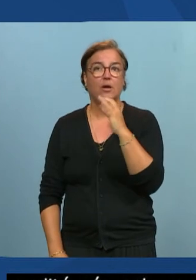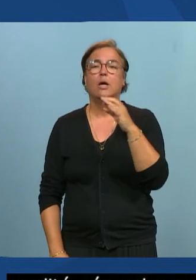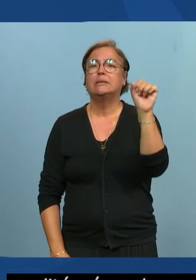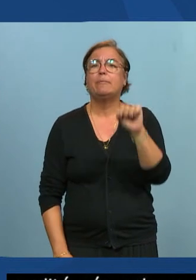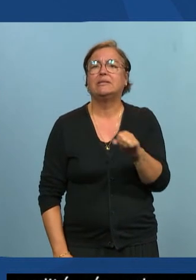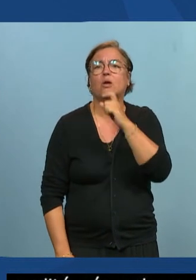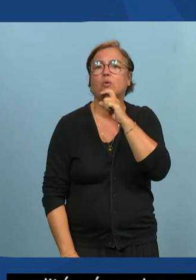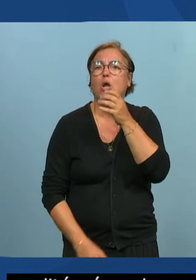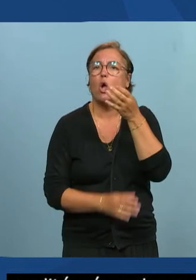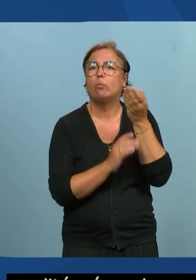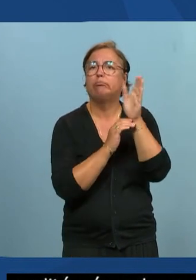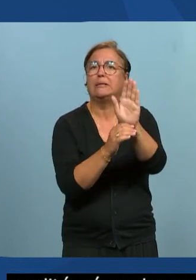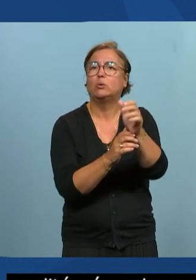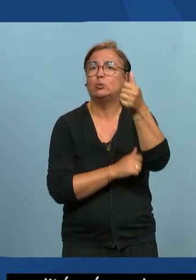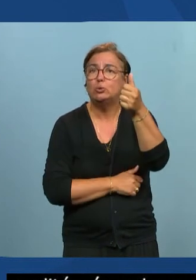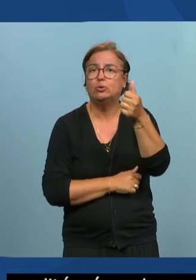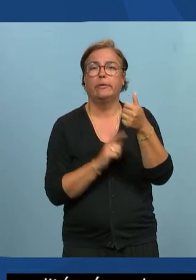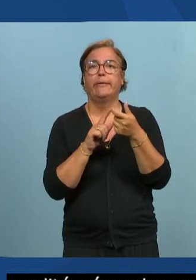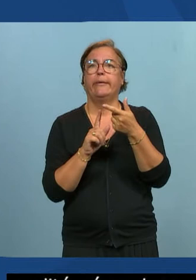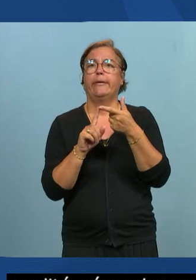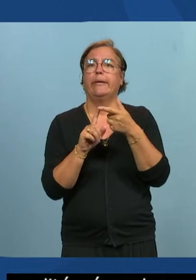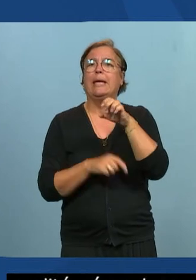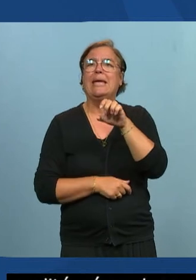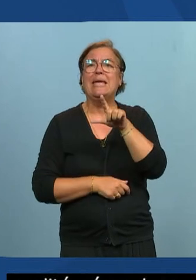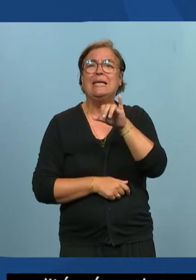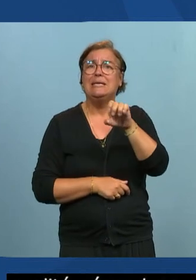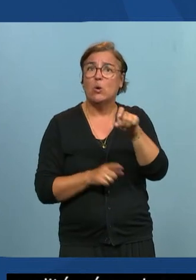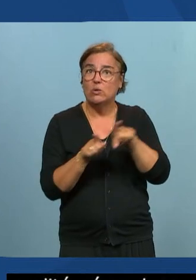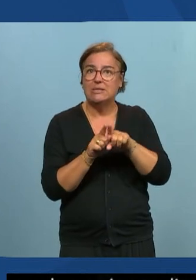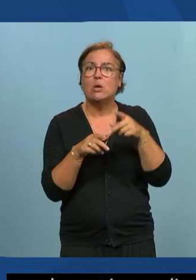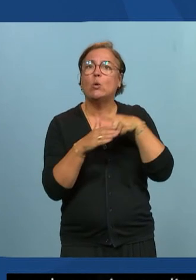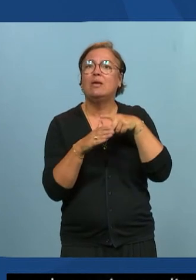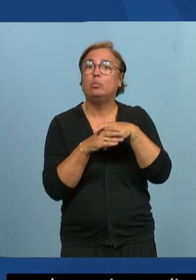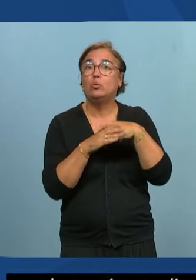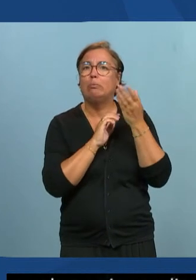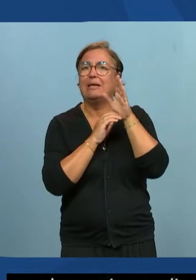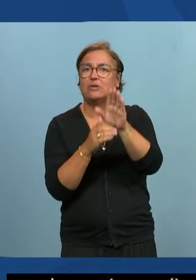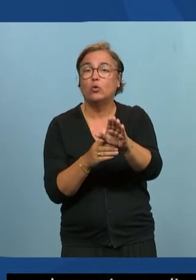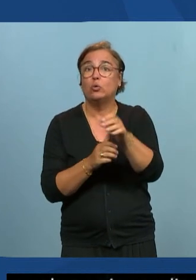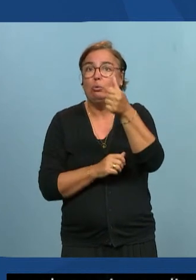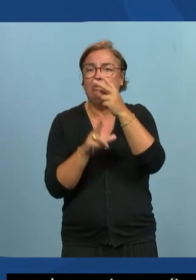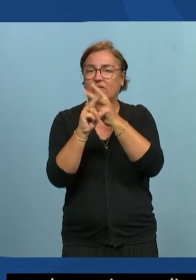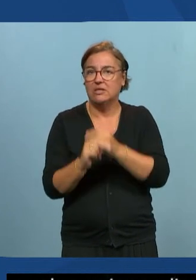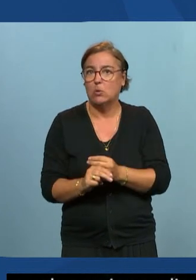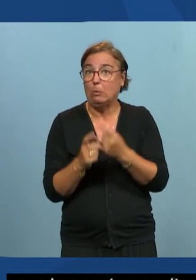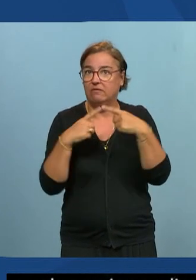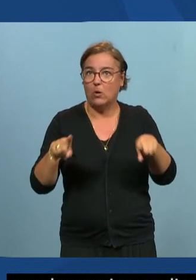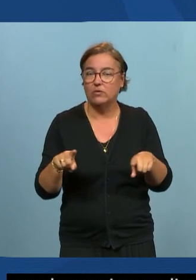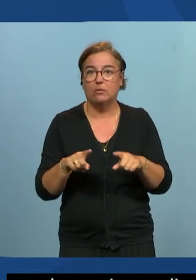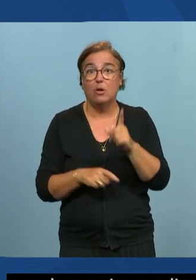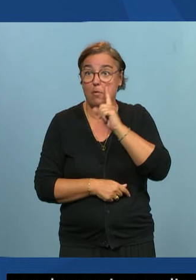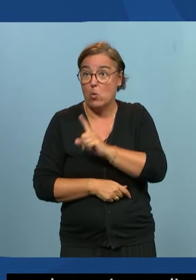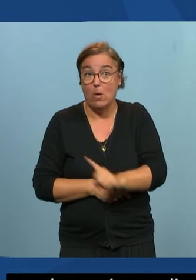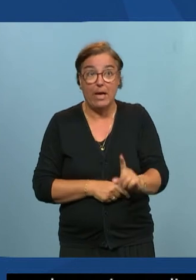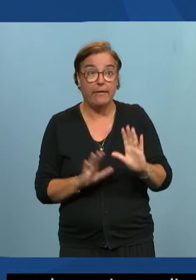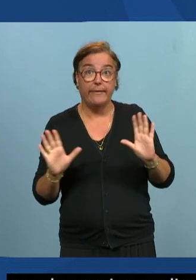a donné une Elie en a donné une en début d'intervention puisque pendant longtemps c'est la définition de l'accessibilité et pourquoi pas d'ailleurs c'est une définition de